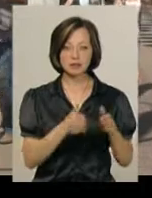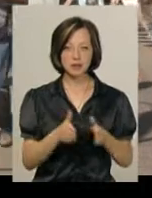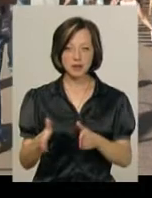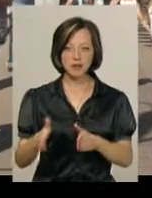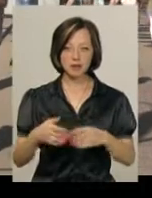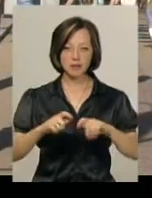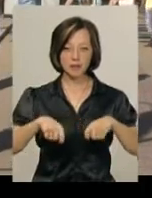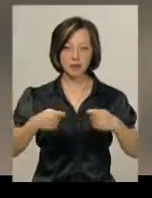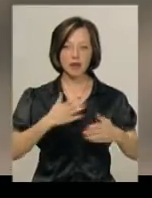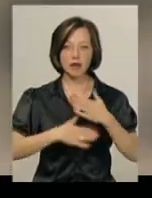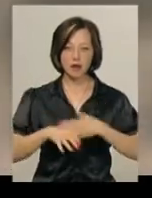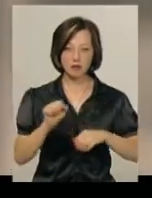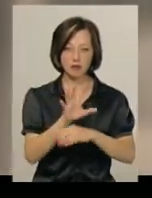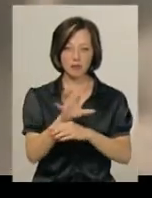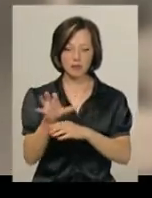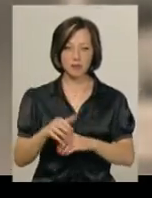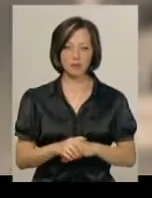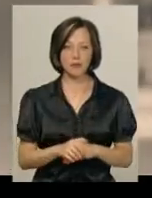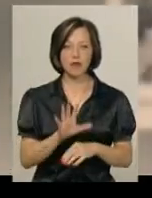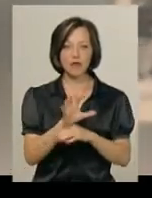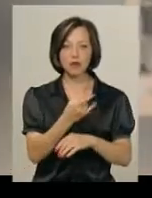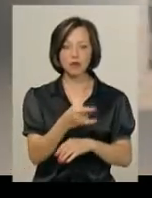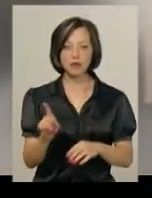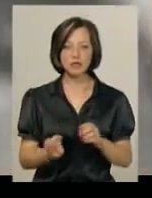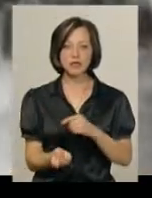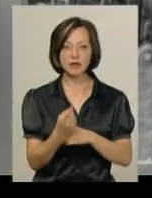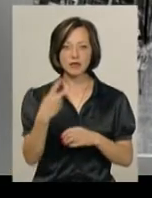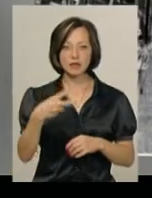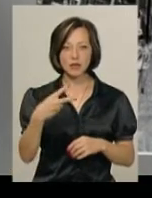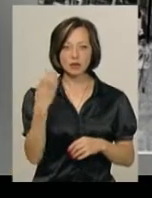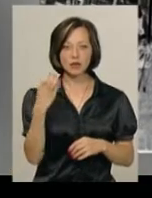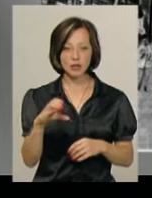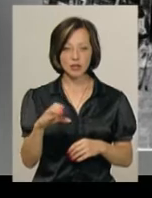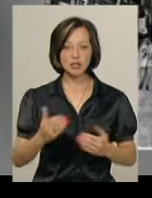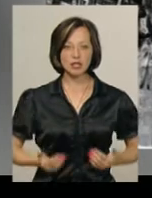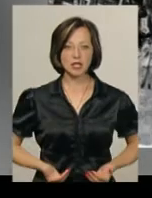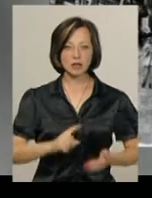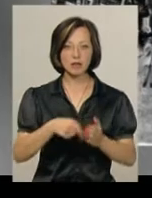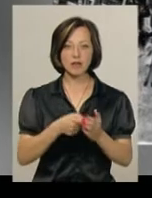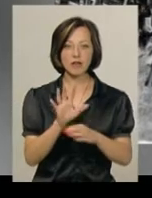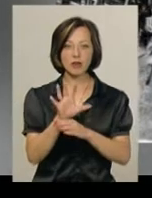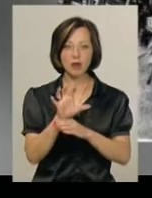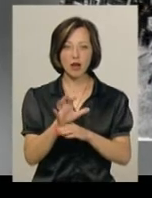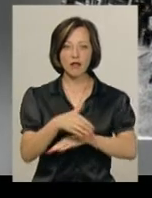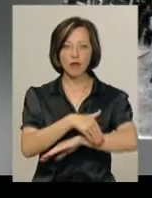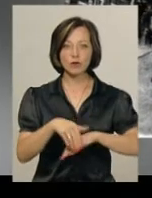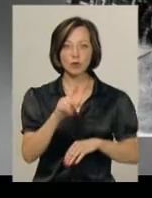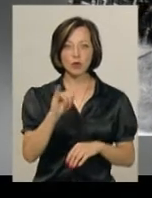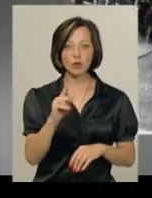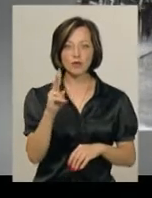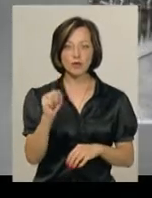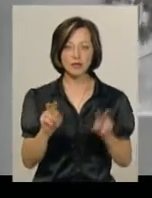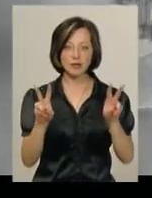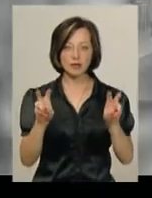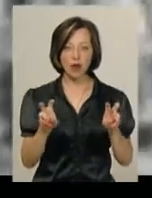приносять радість, там можна знімати». Перша фотозона у Хмельницькому з'явилася на початку ХХ століття. Жителі міста фотографувалися на Проскурівській, тоді